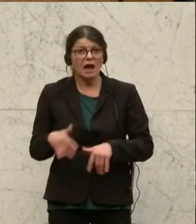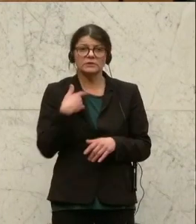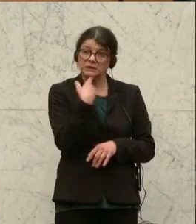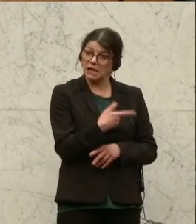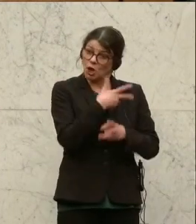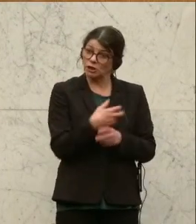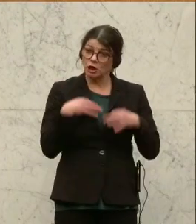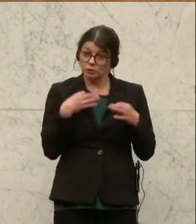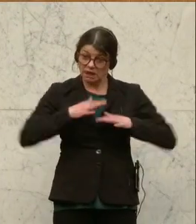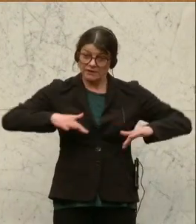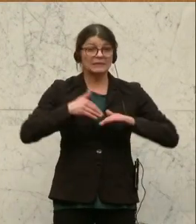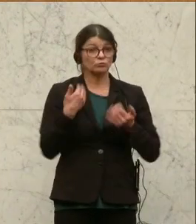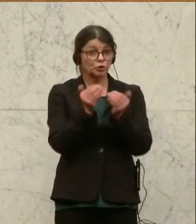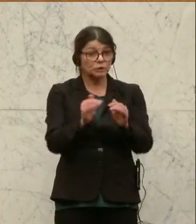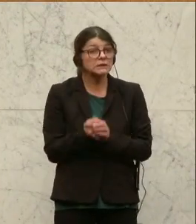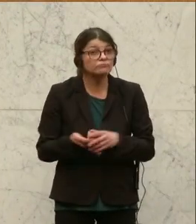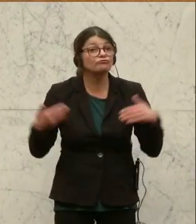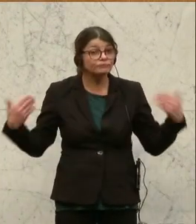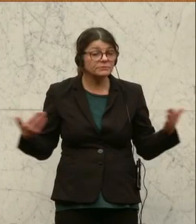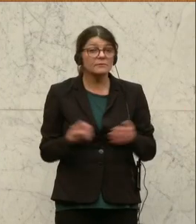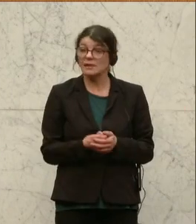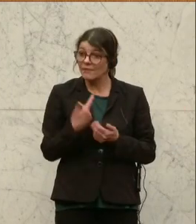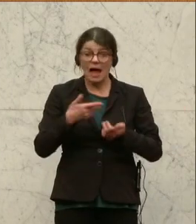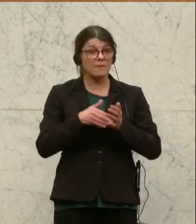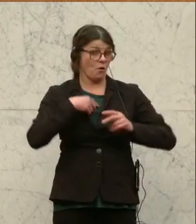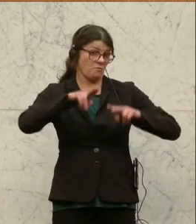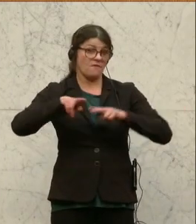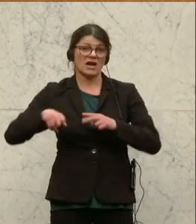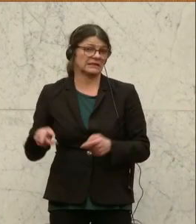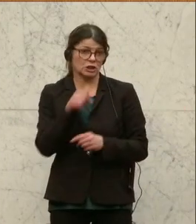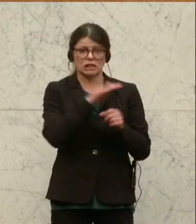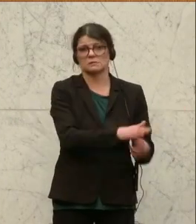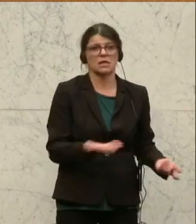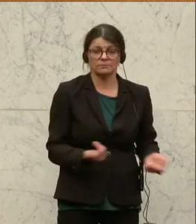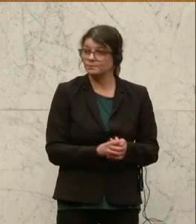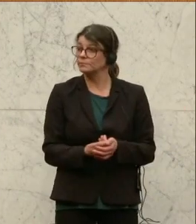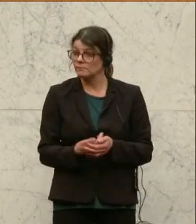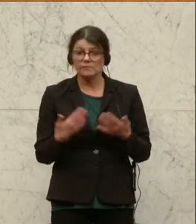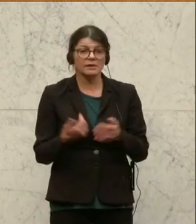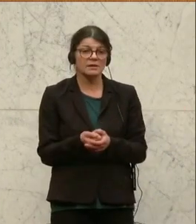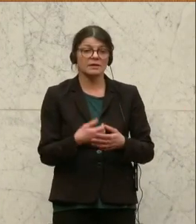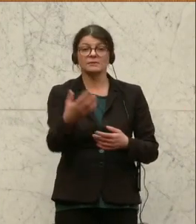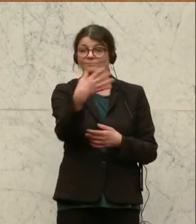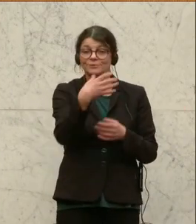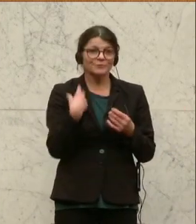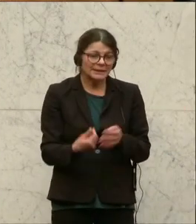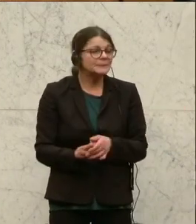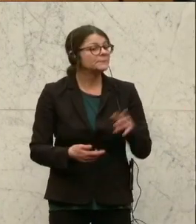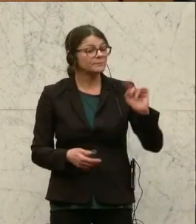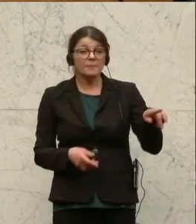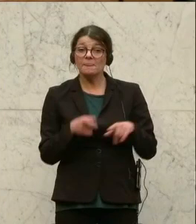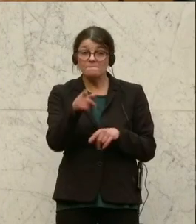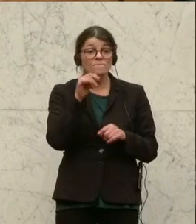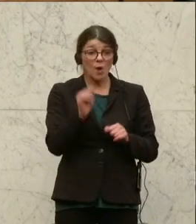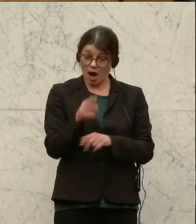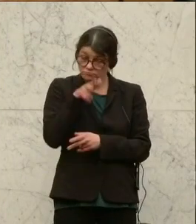das österreichische Gesundheitswesen eben schützt, dass es sich hierbei eben um eine Differenzierung handelt. Liebe Kolleginnen und Kollegen, bitte anerkennen Sie das, Sie können das ja auch immer noch